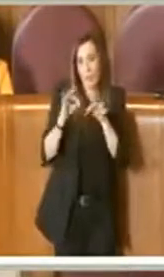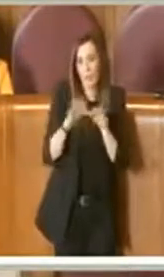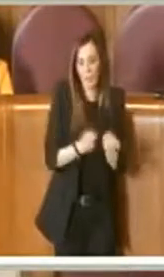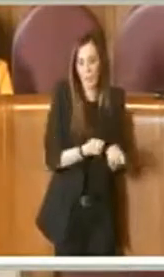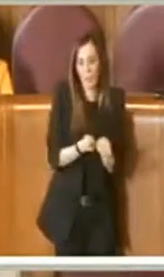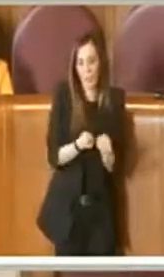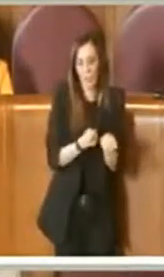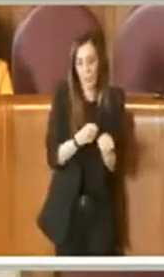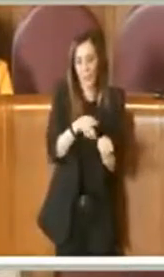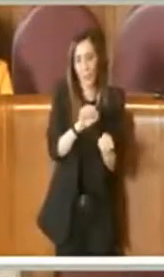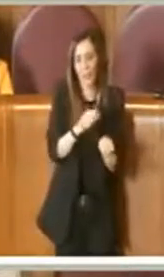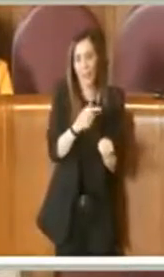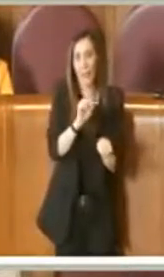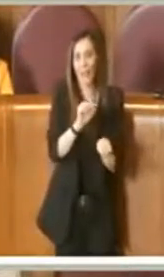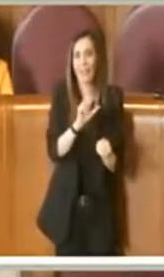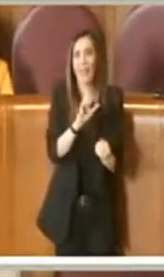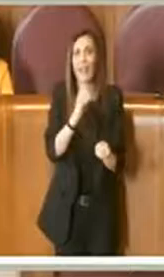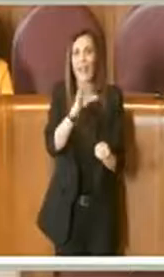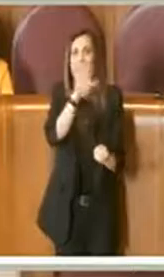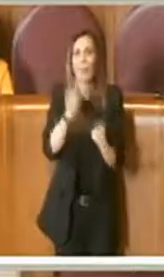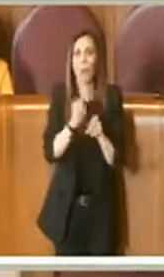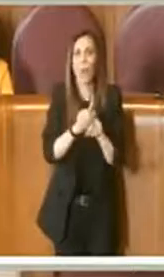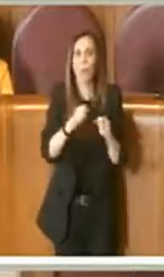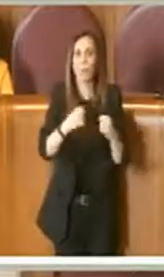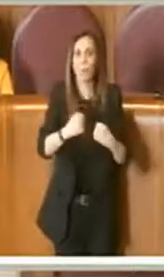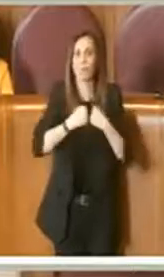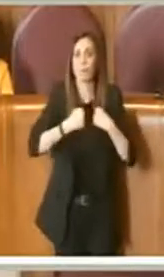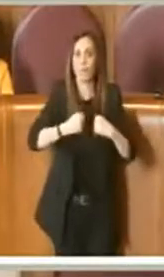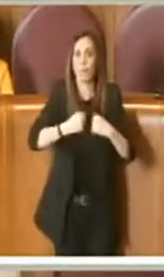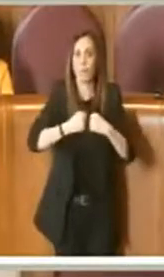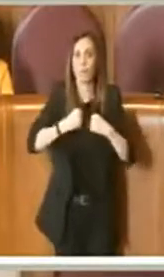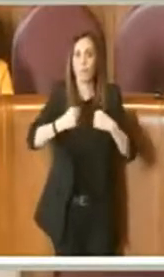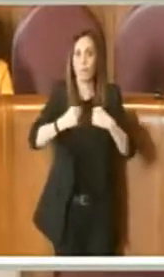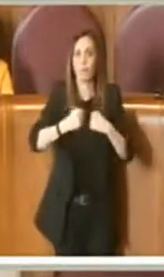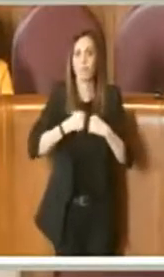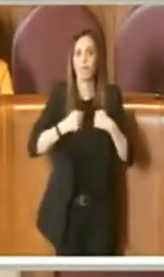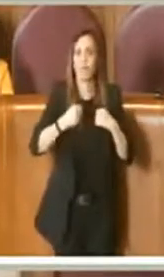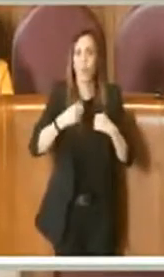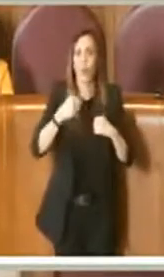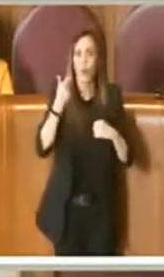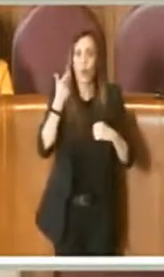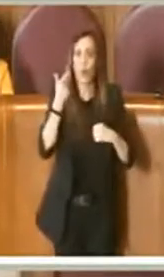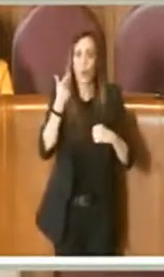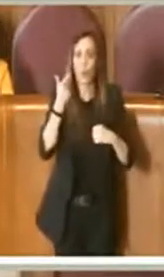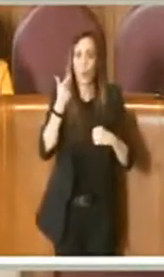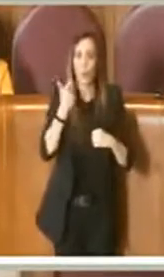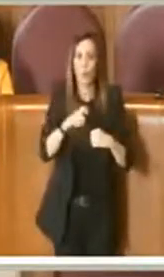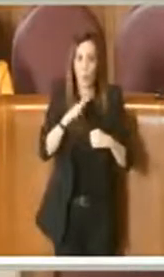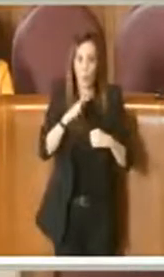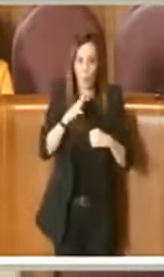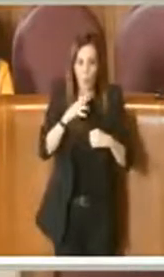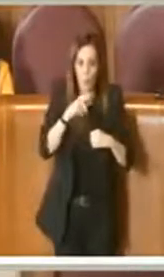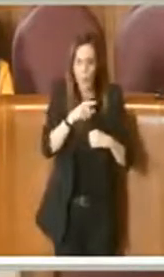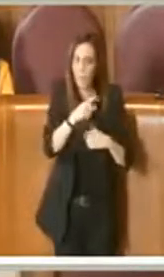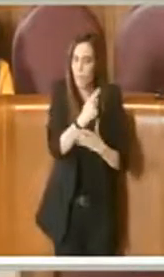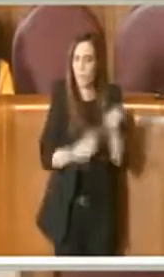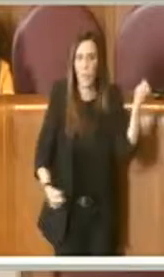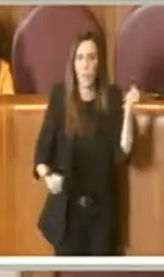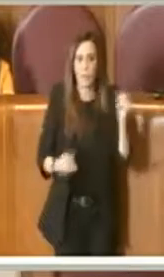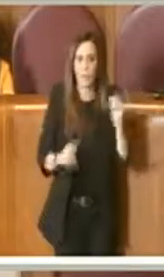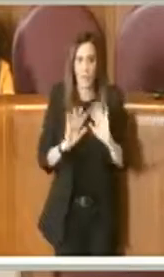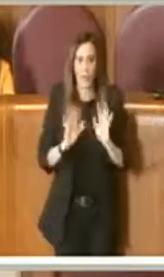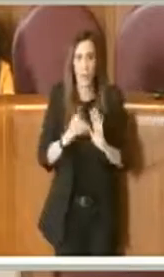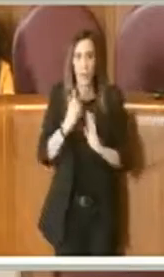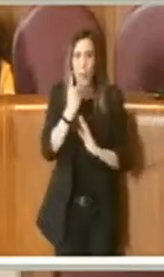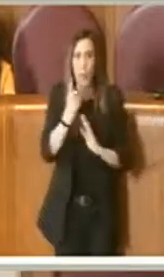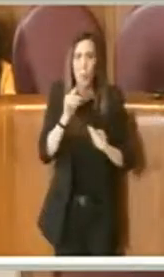e abbiamo fatto un massaggio cardiaco, perché stavamo proprio al punto quasi di non ritorno. Un